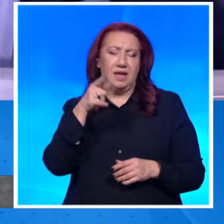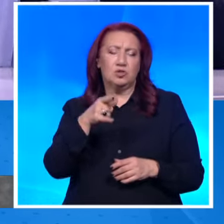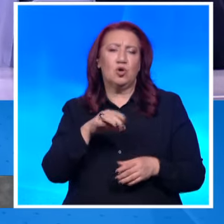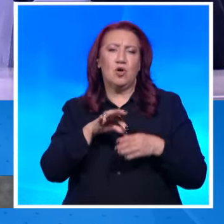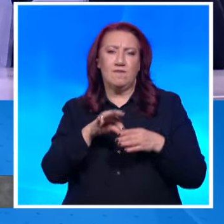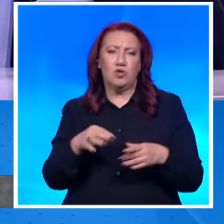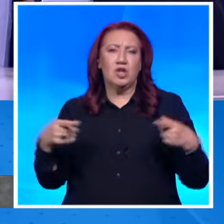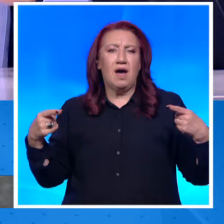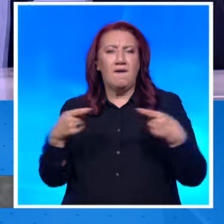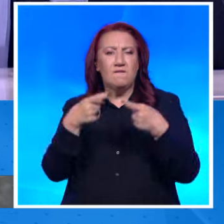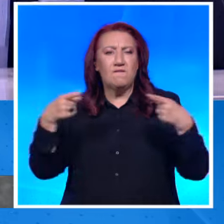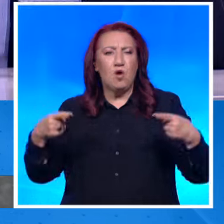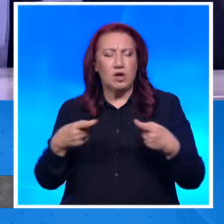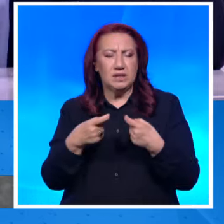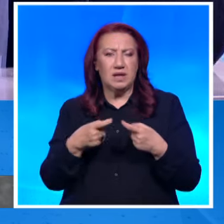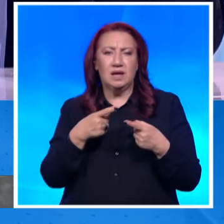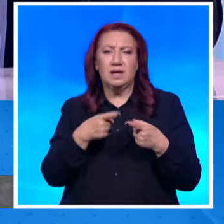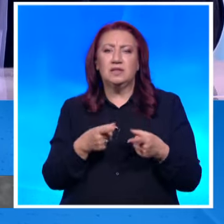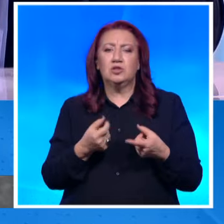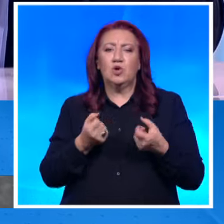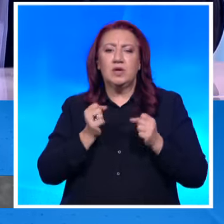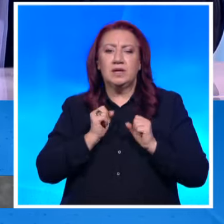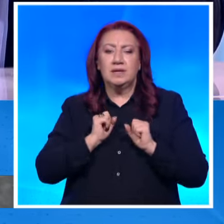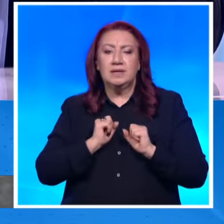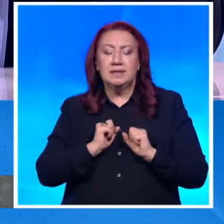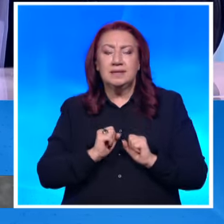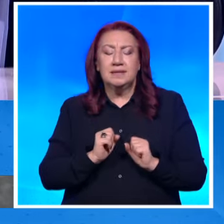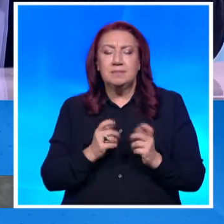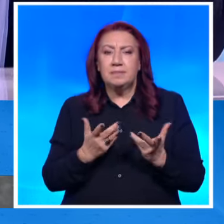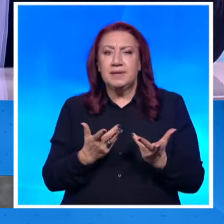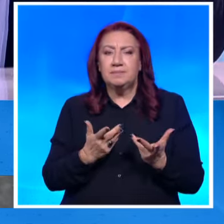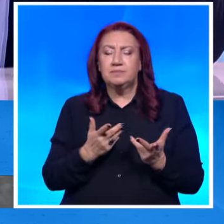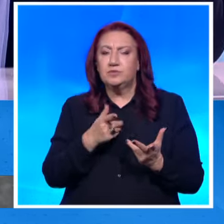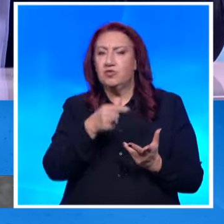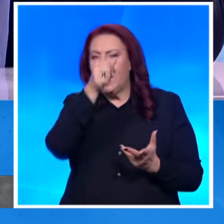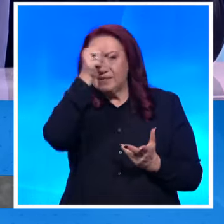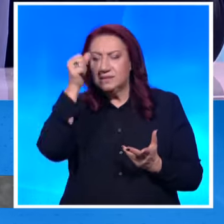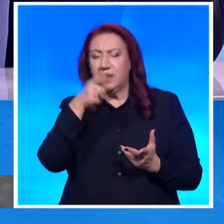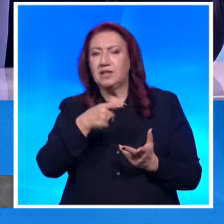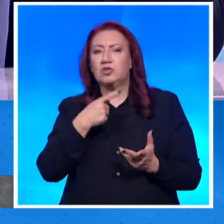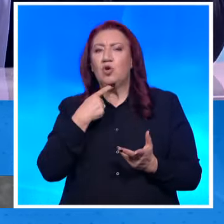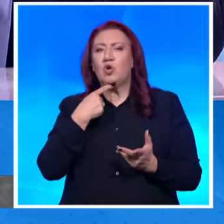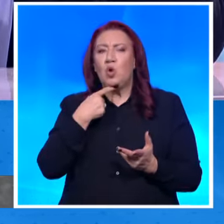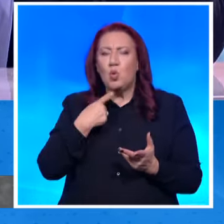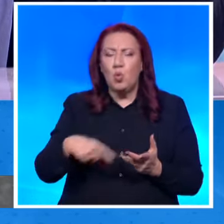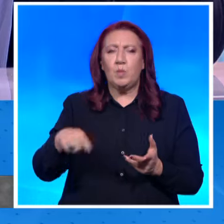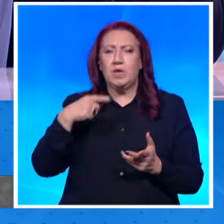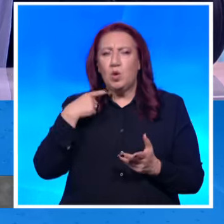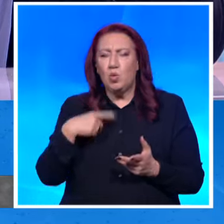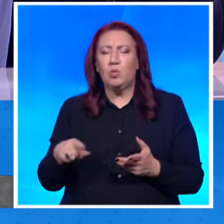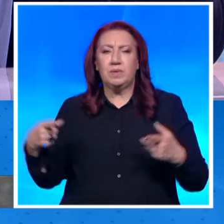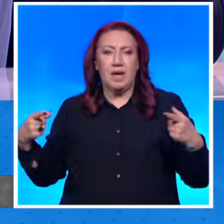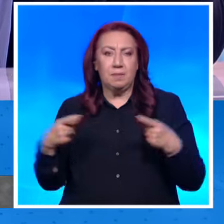видяла, че... И той търпи, между другото, невероятното в съдбата на този владетел, че той търпи поражение във всичките битки и печели